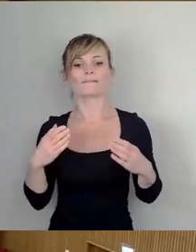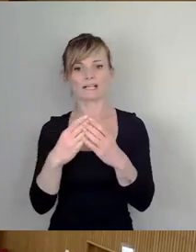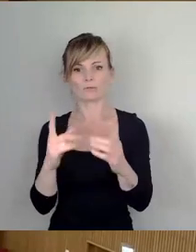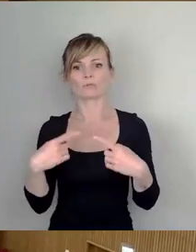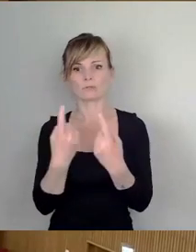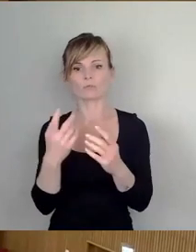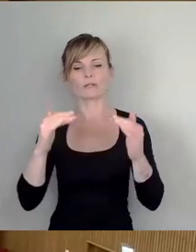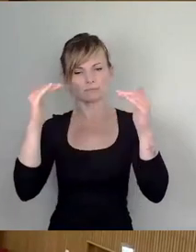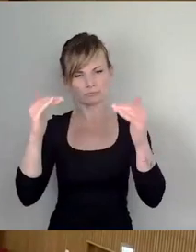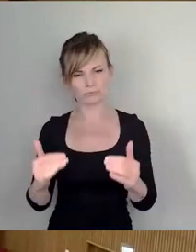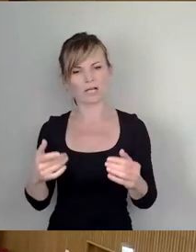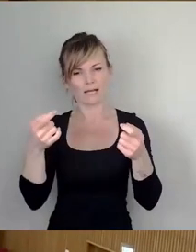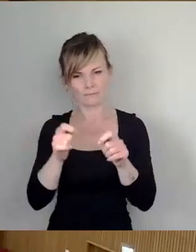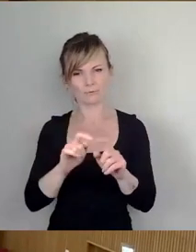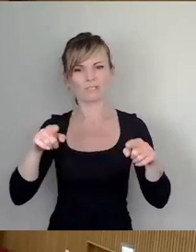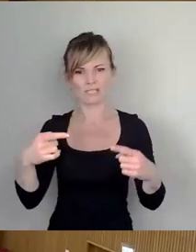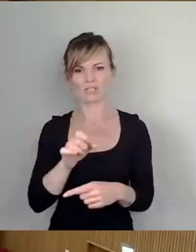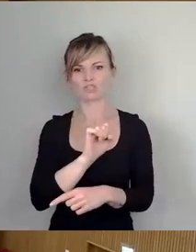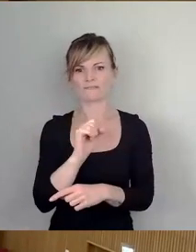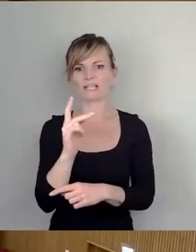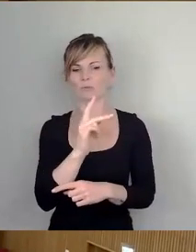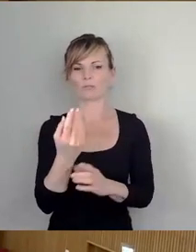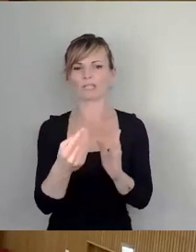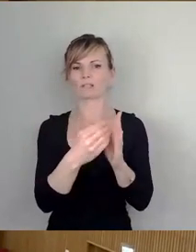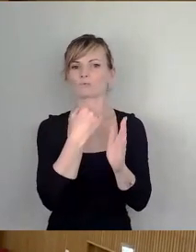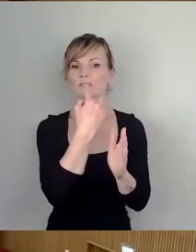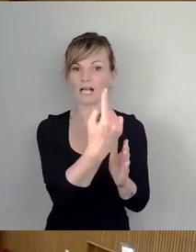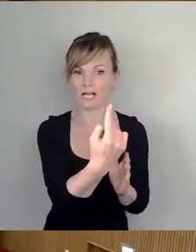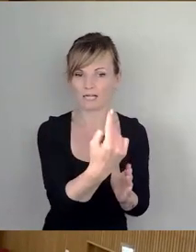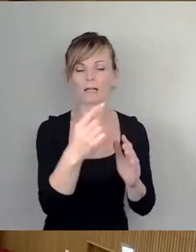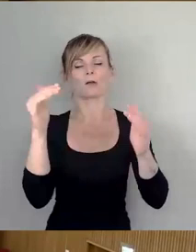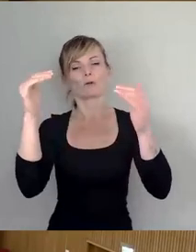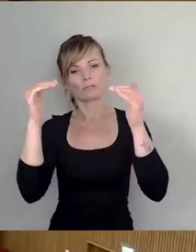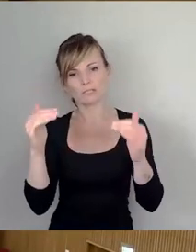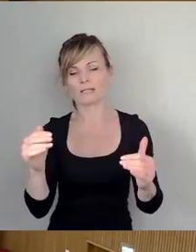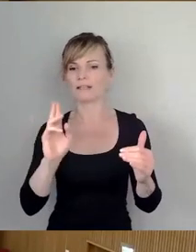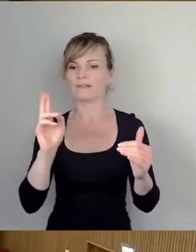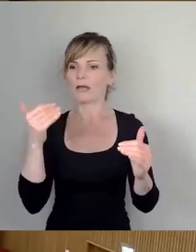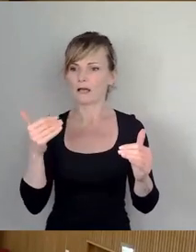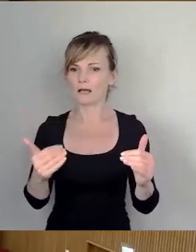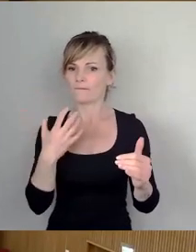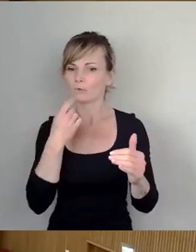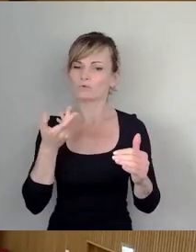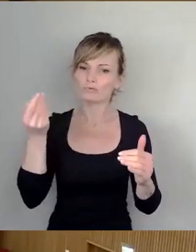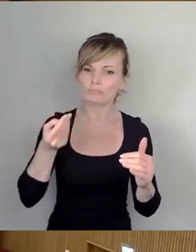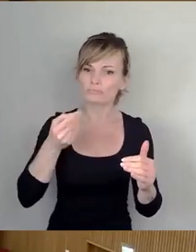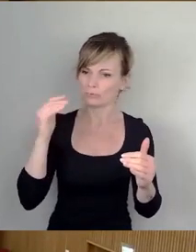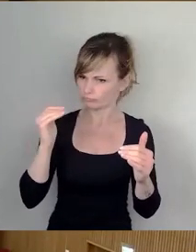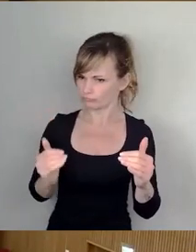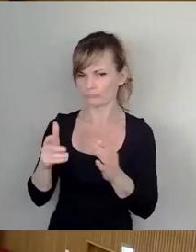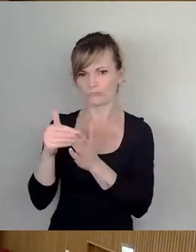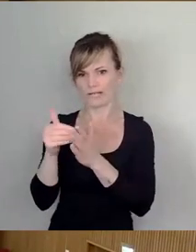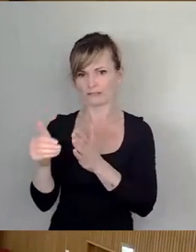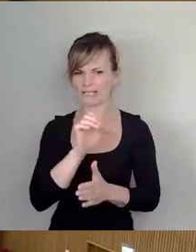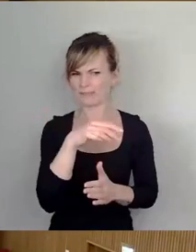würde Stefan Kühn was dazu sagen und dann würden wir weiter die nehmen, die dann entsprechend reden wollen. SPD-Fraktion will auch noch warten